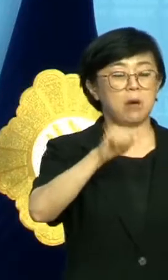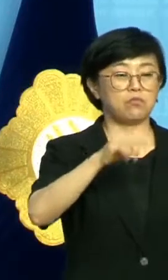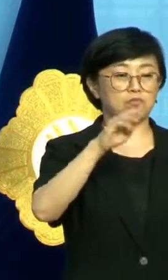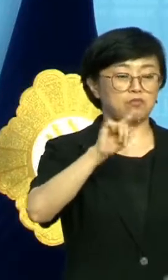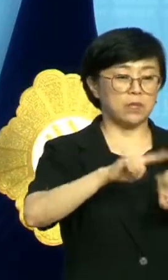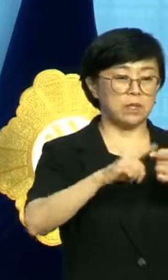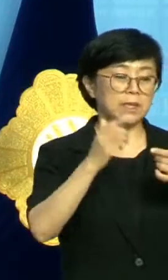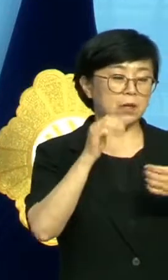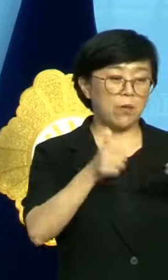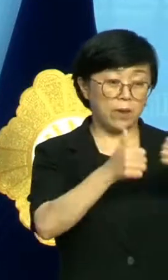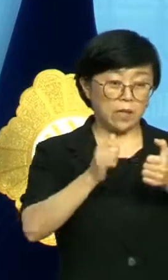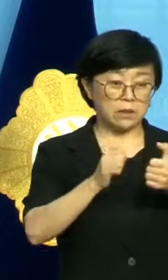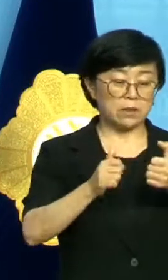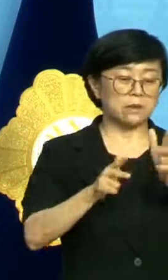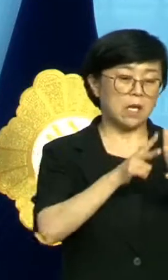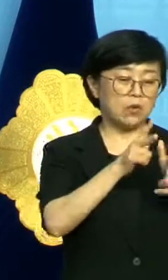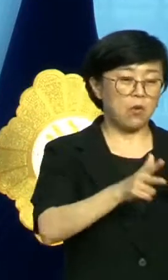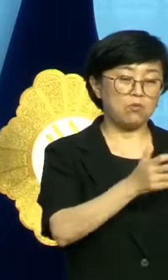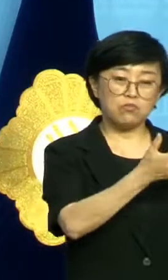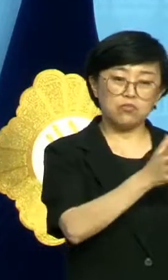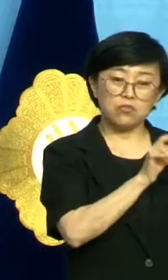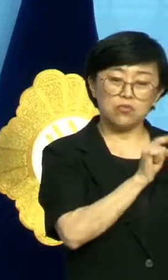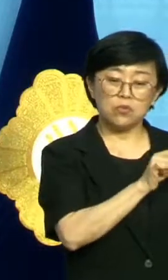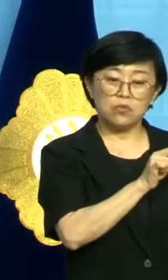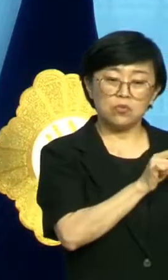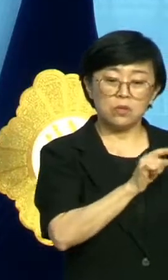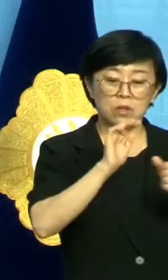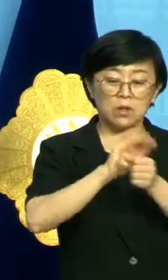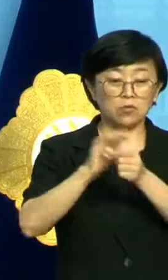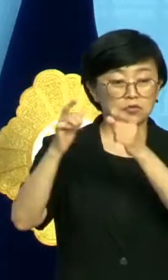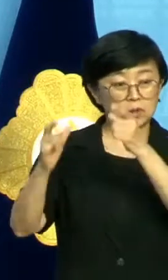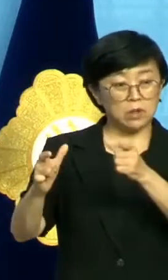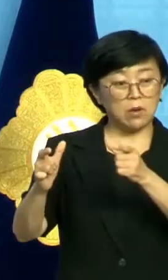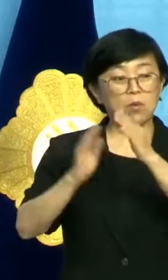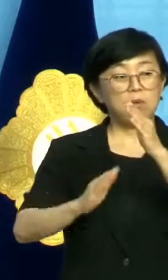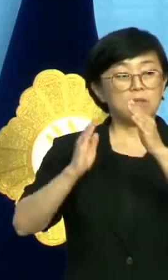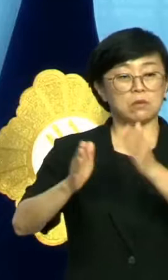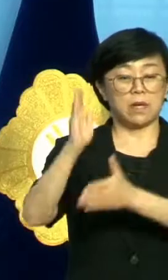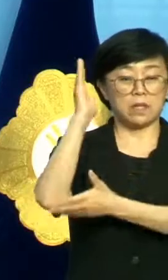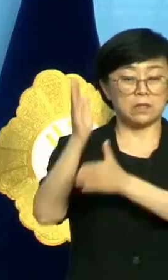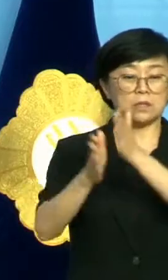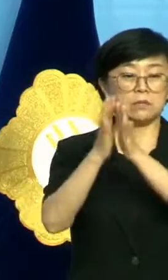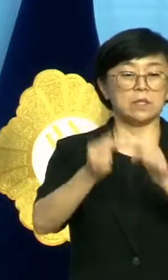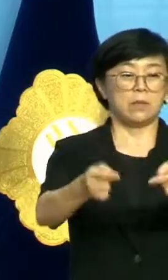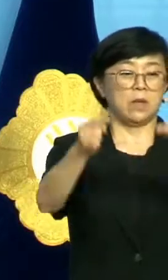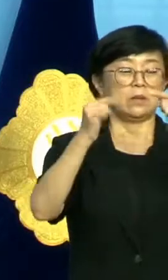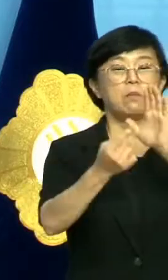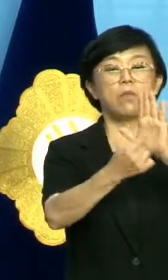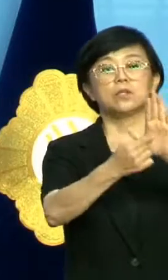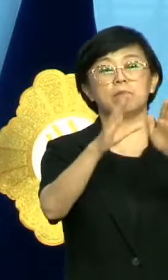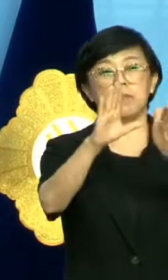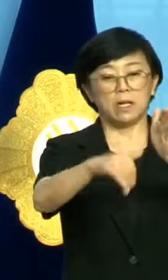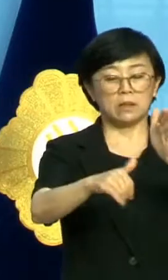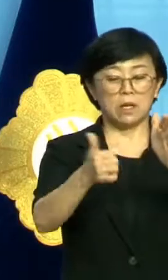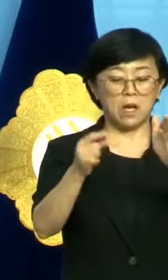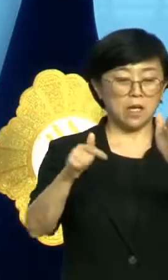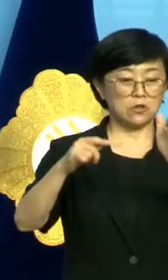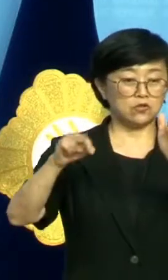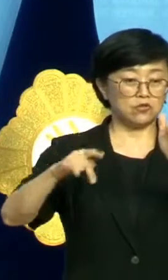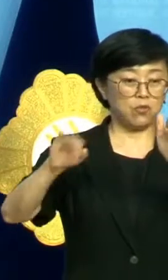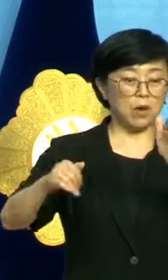간담회에서 산업부 국실장은 경주지역 공론화 시민참여단 모집 과정에서 한수원